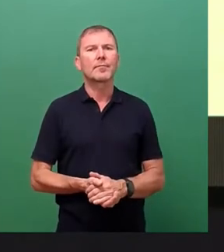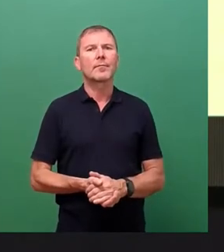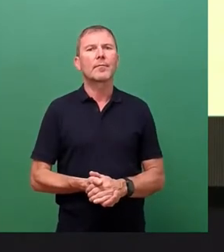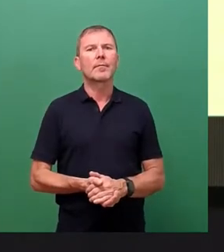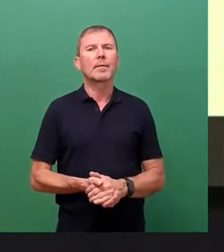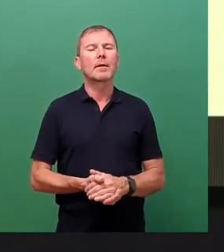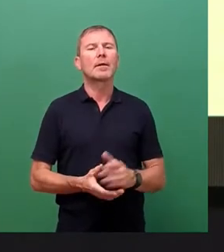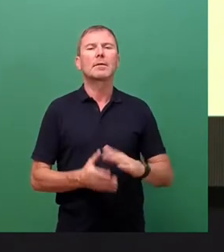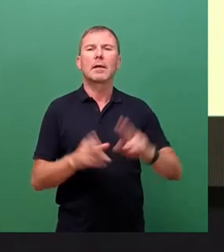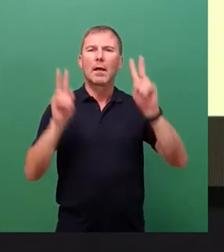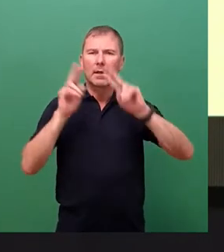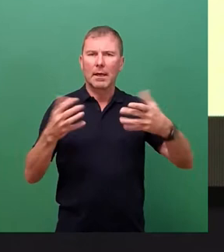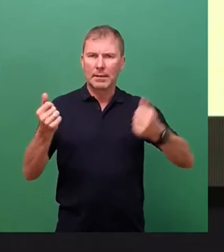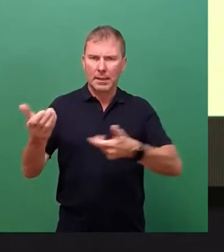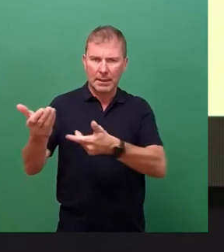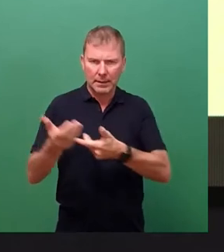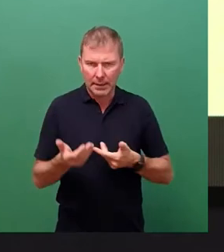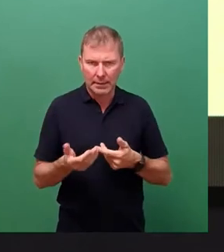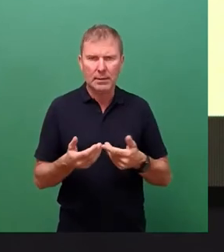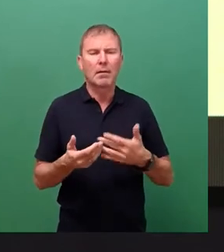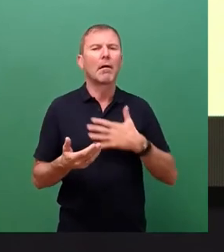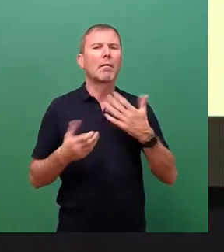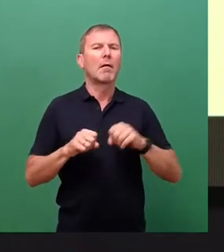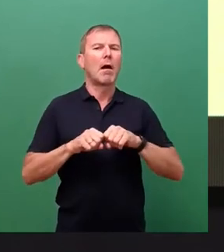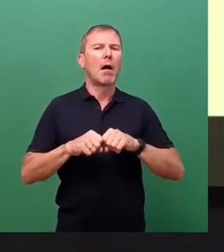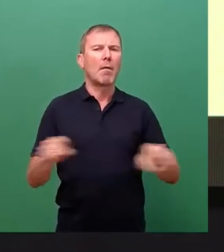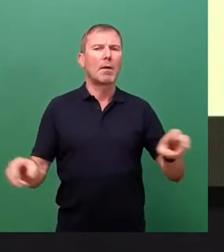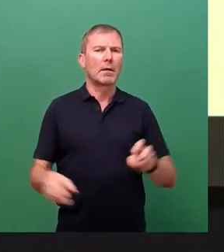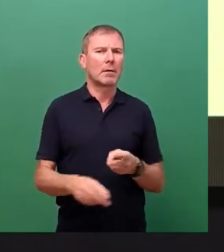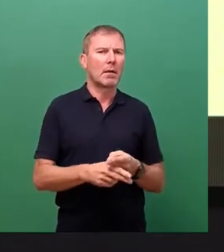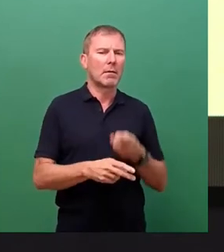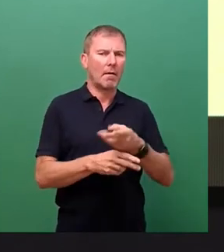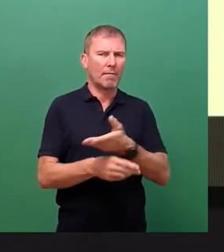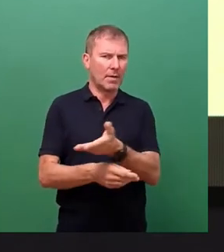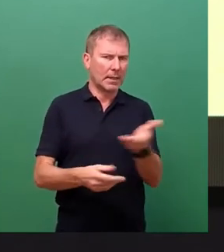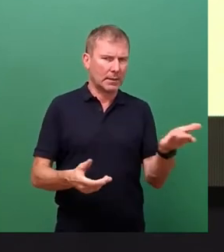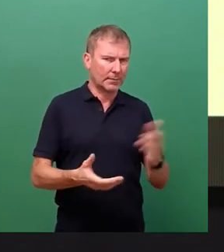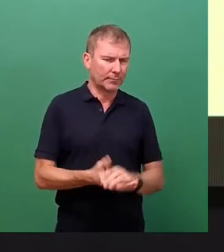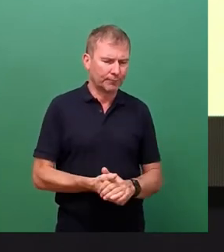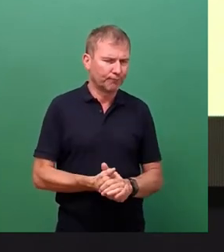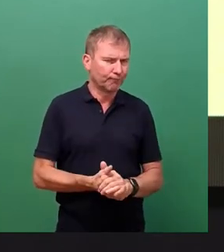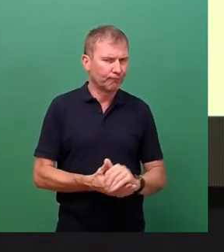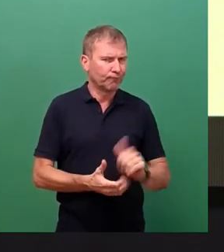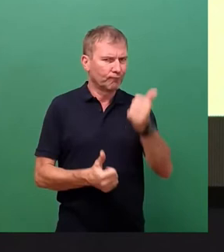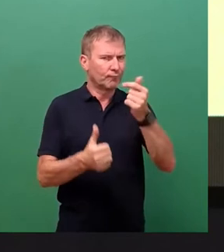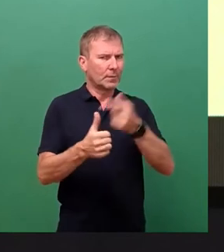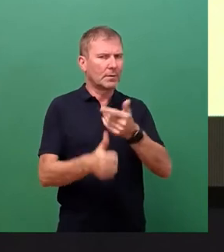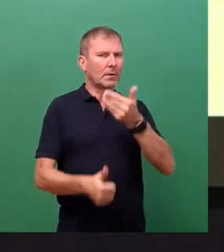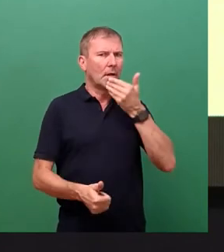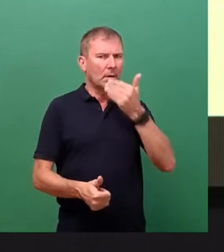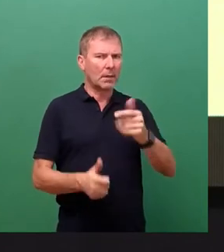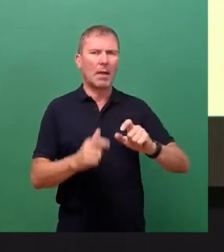sehr geehrte Gäste und werte Medienvertreterinnen und Medienvertreter. Zunächst bedanke ich mich bei der SPD